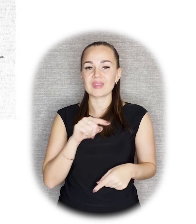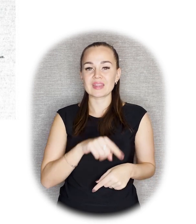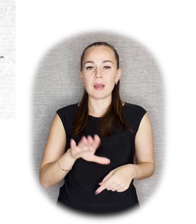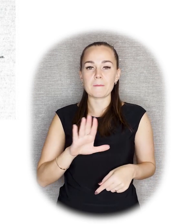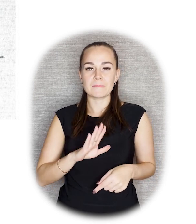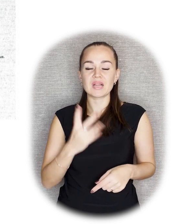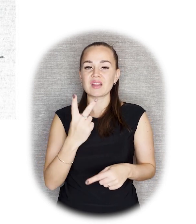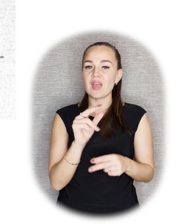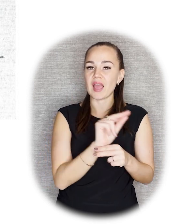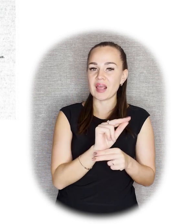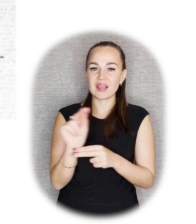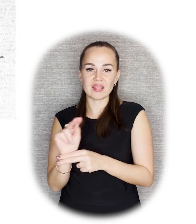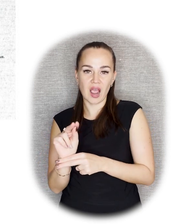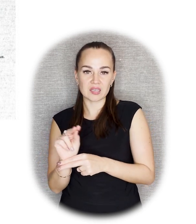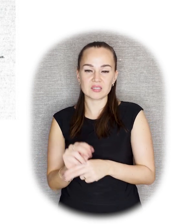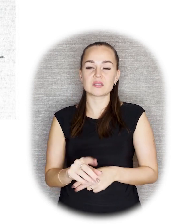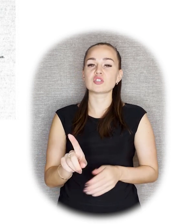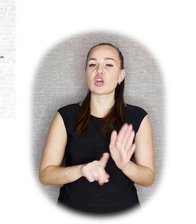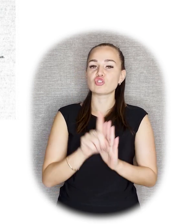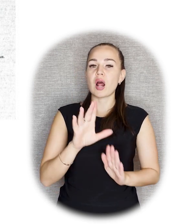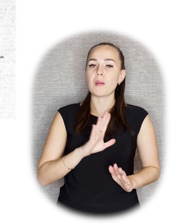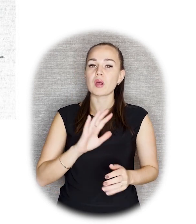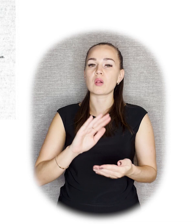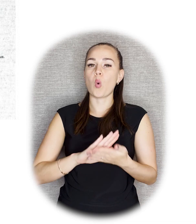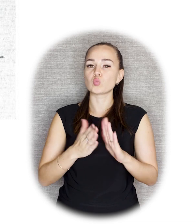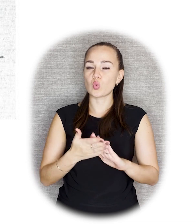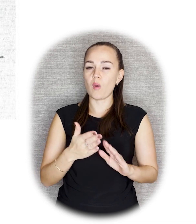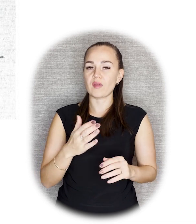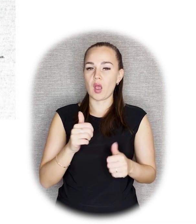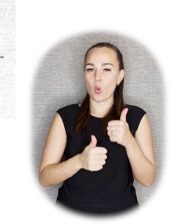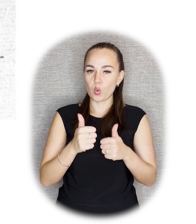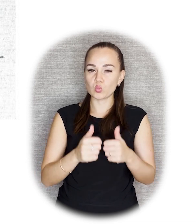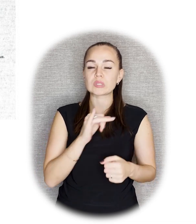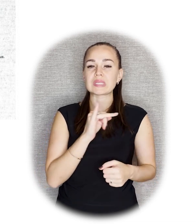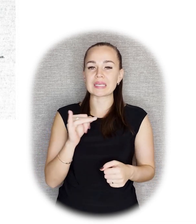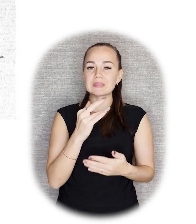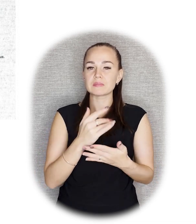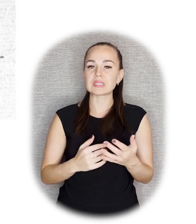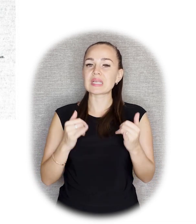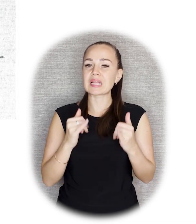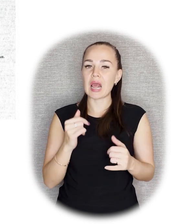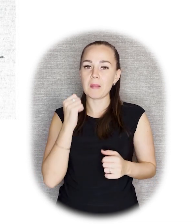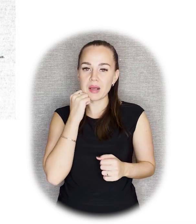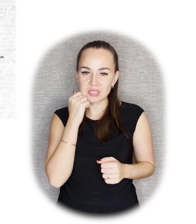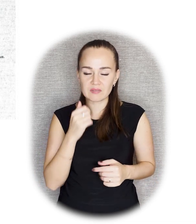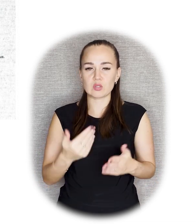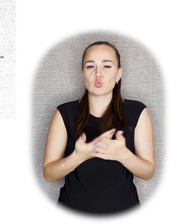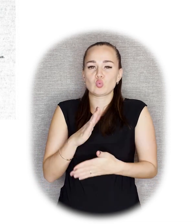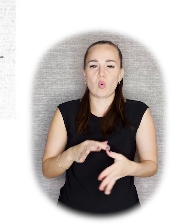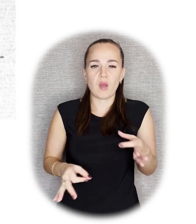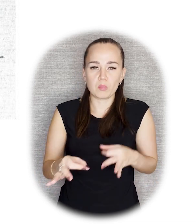две редакции списка. Сначала опубликовались условия конкурса и список для Москвы. Там было 63 имени, потом список обсуждался еще раз.